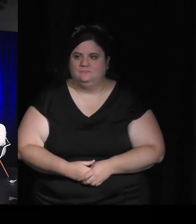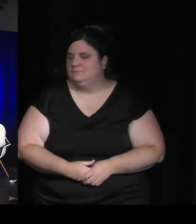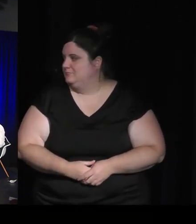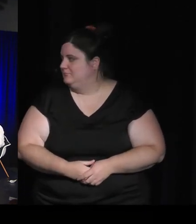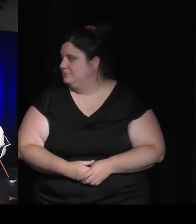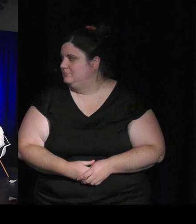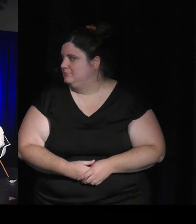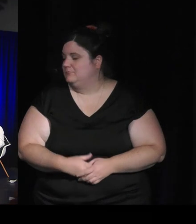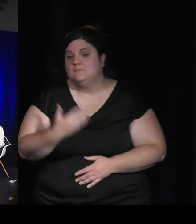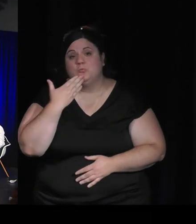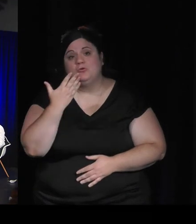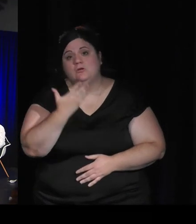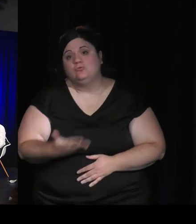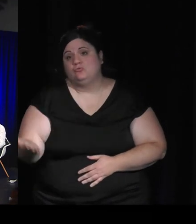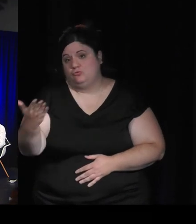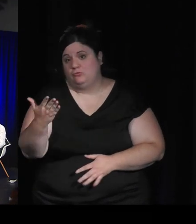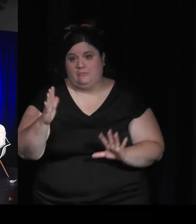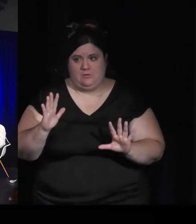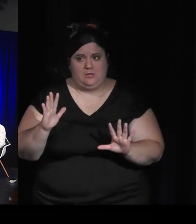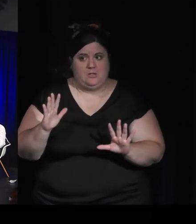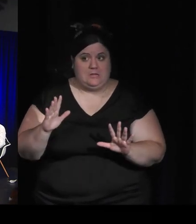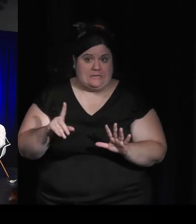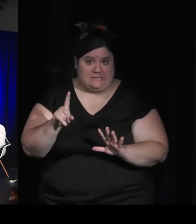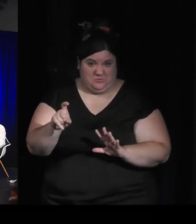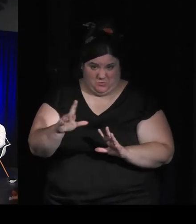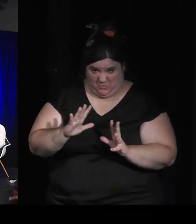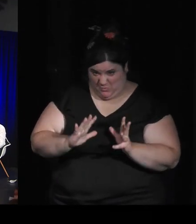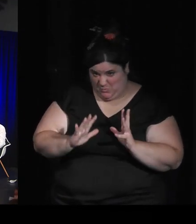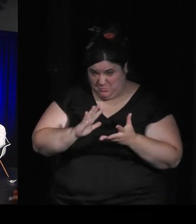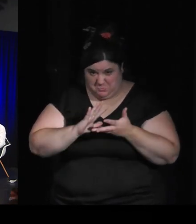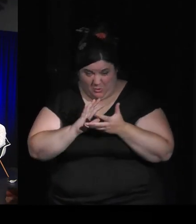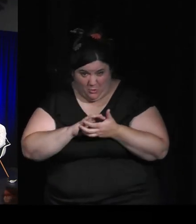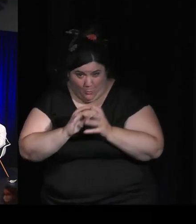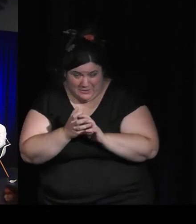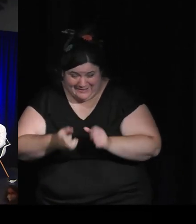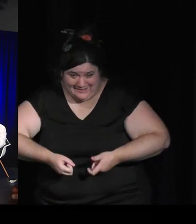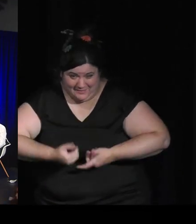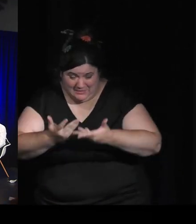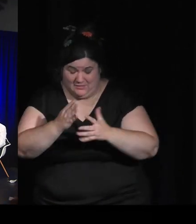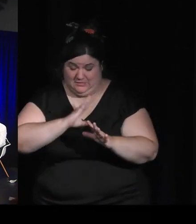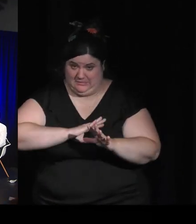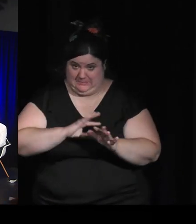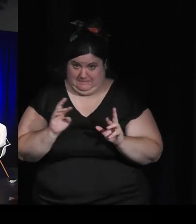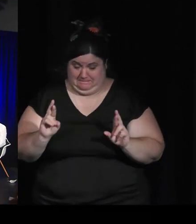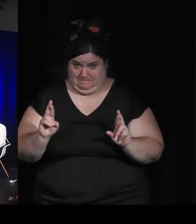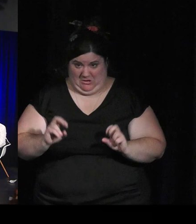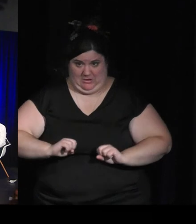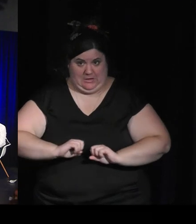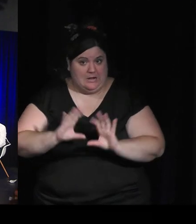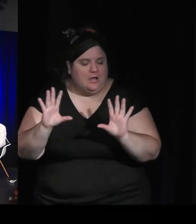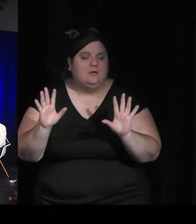bonjour à toutes et à tous alors j une question un peu compliquée à formuler je vais essayer d'être clair moi j'adore les jeux